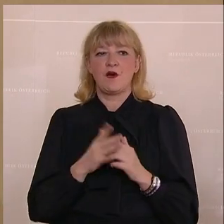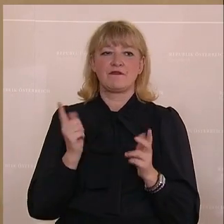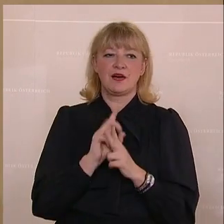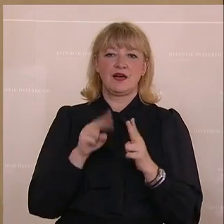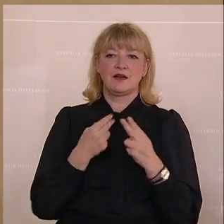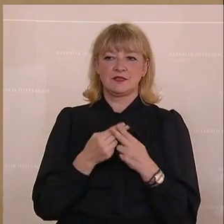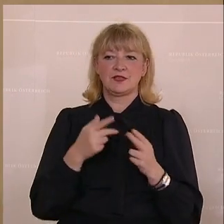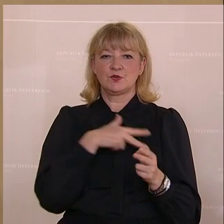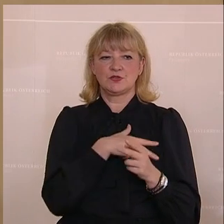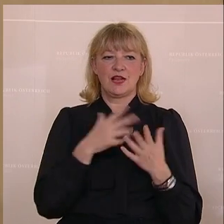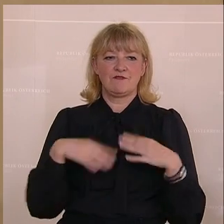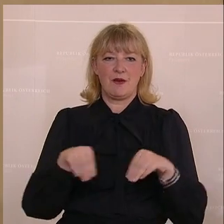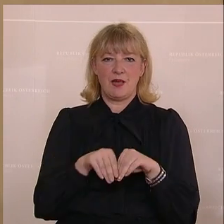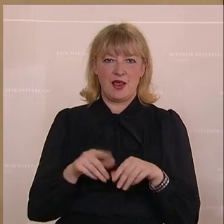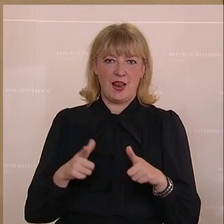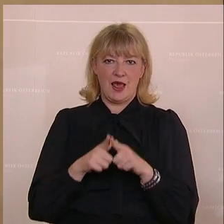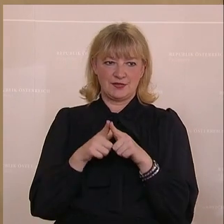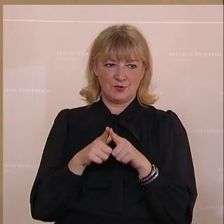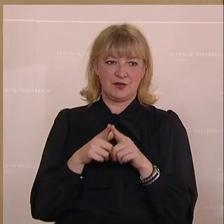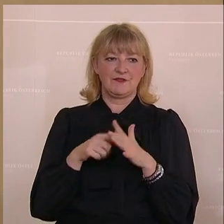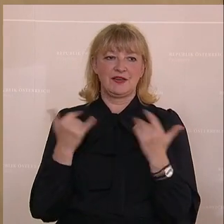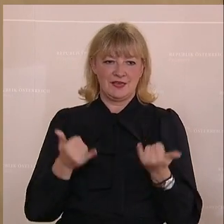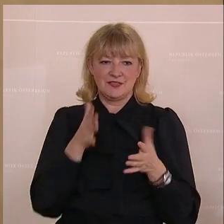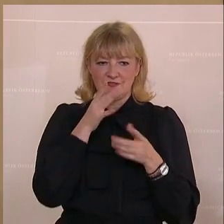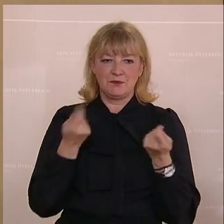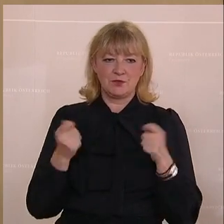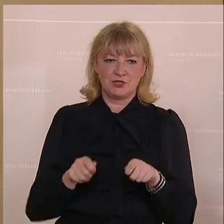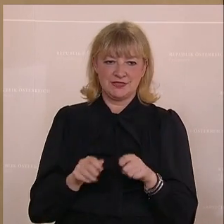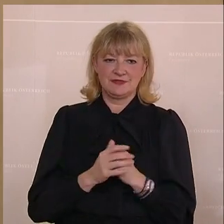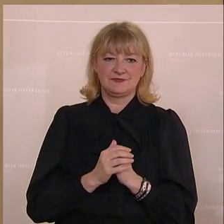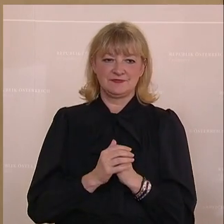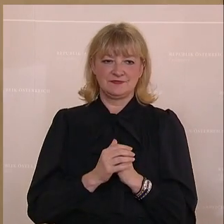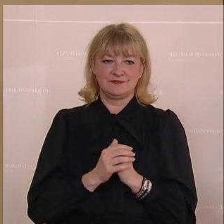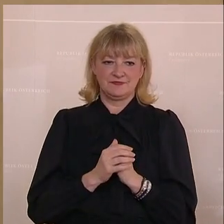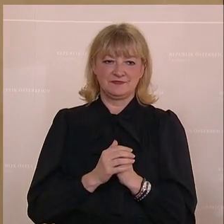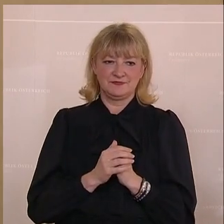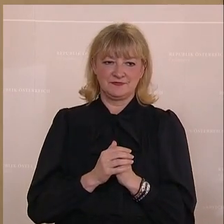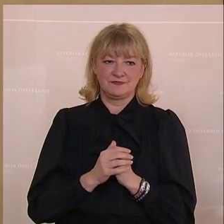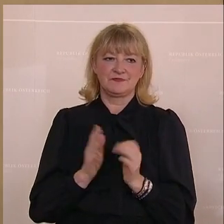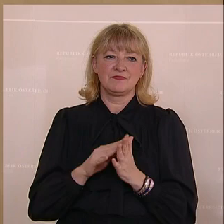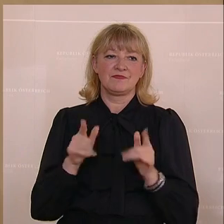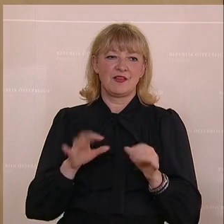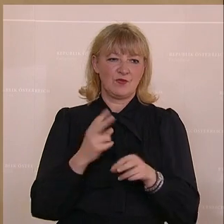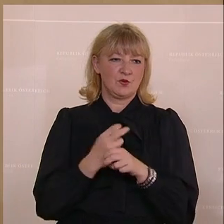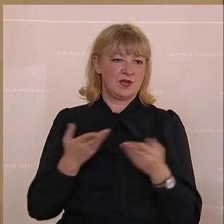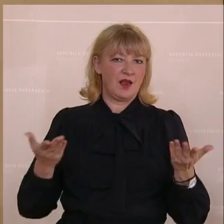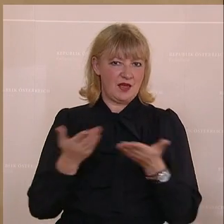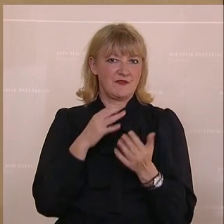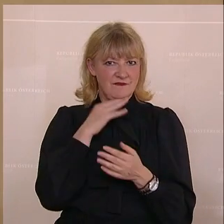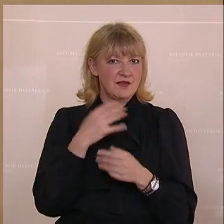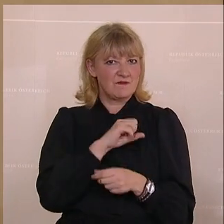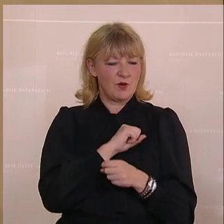Valorisierung der Sozial- und Familienleistungen, die wir jetzt beschließen. Und diese Sitzung, die wirklich viel für die Österreicherinnen und Österreicher bringt,